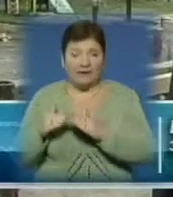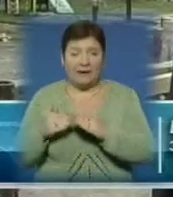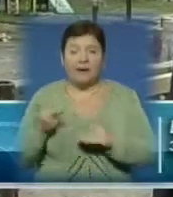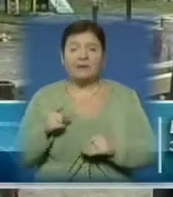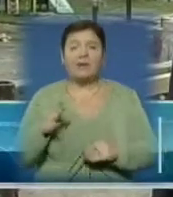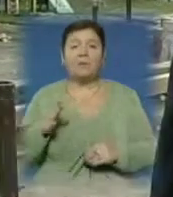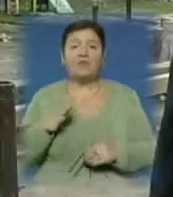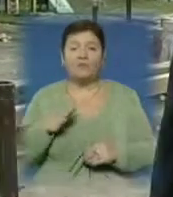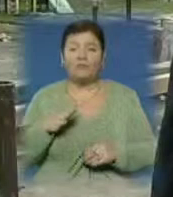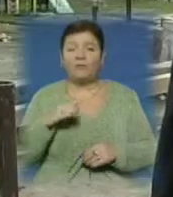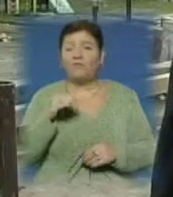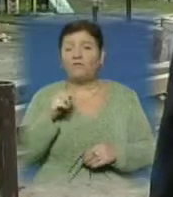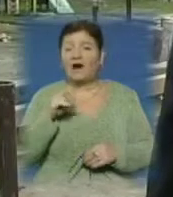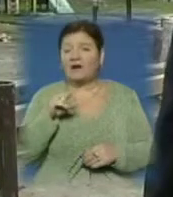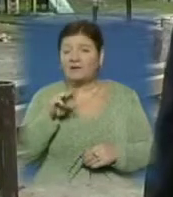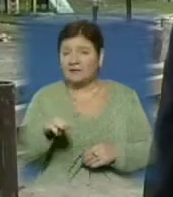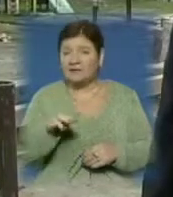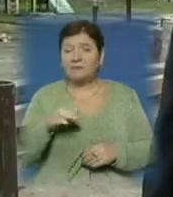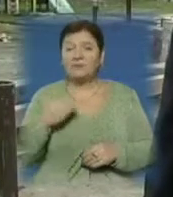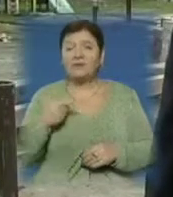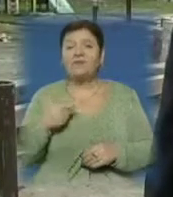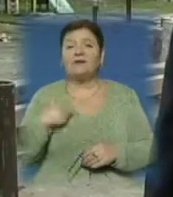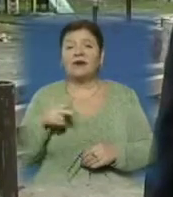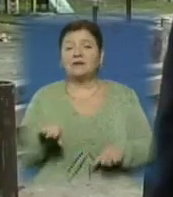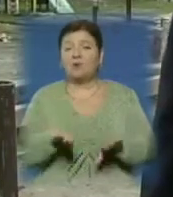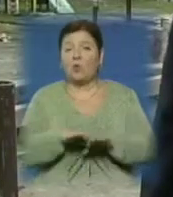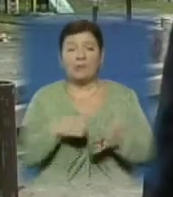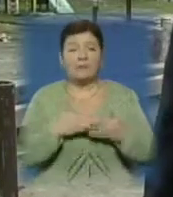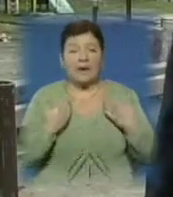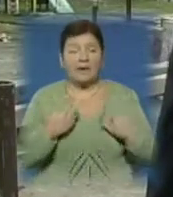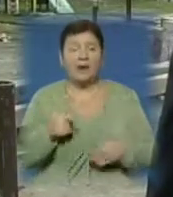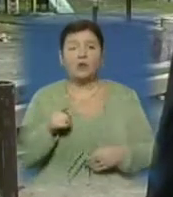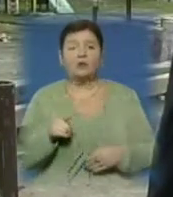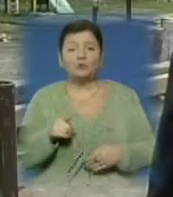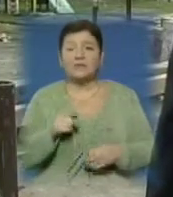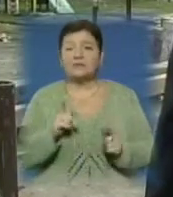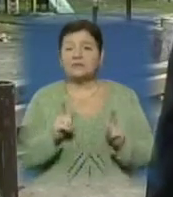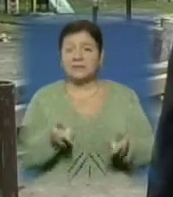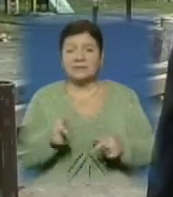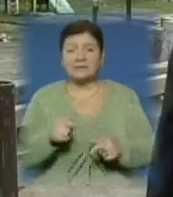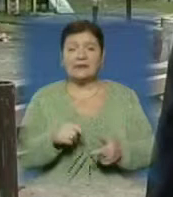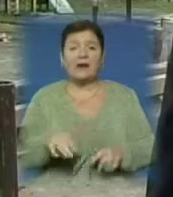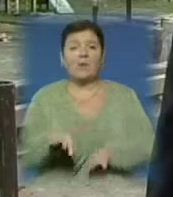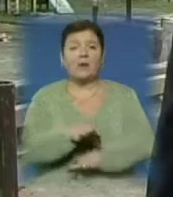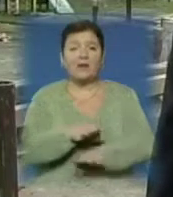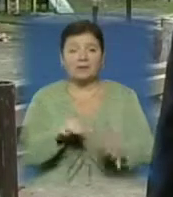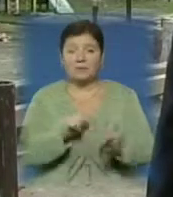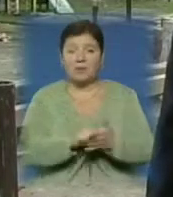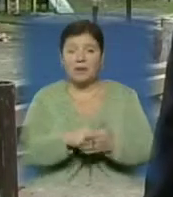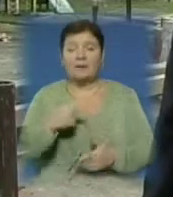був розміщений ФАП, і до цього часу ФАПу як такого нема. Тут, згідно проєктної документації, на першому поверсі